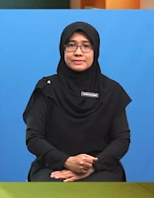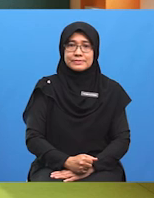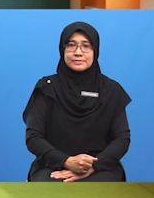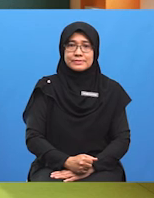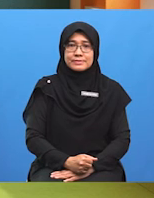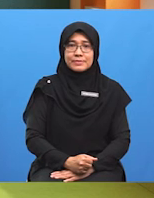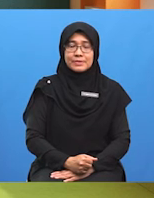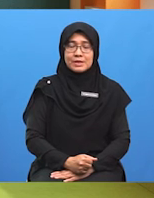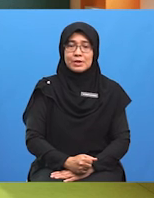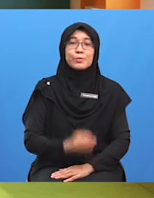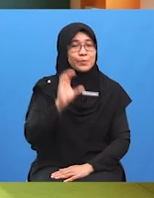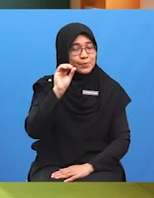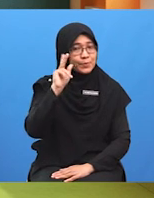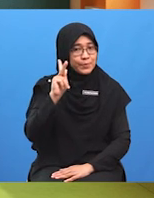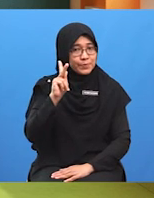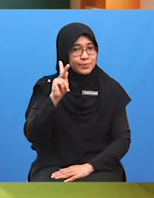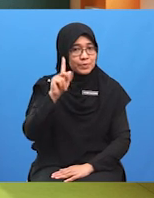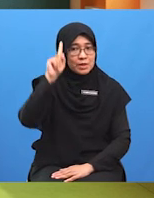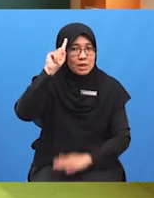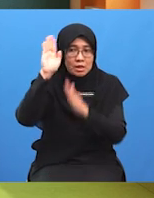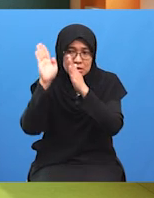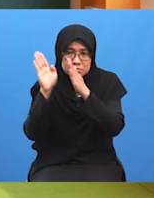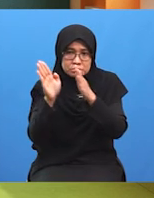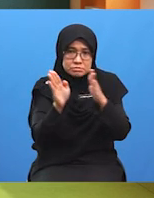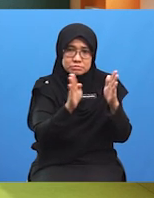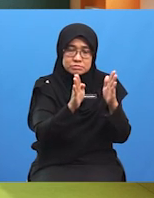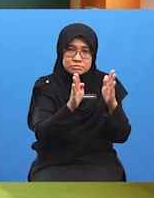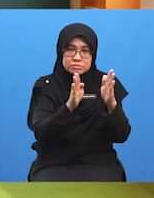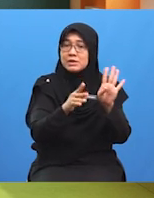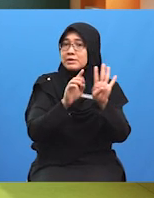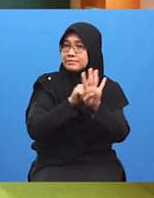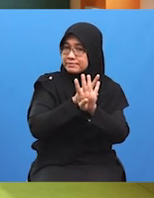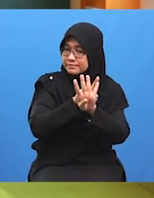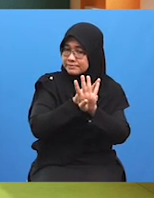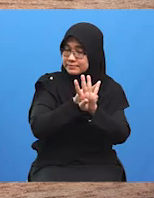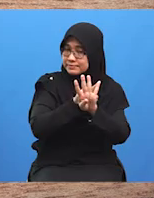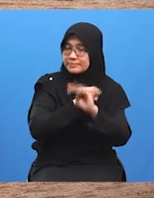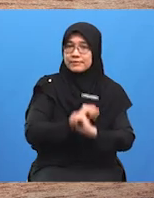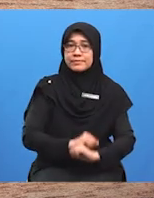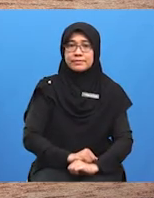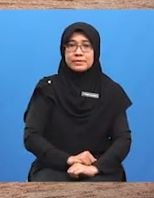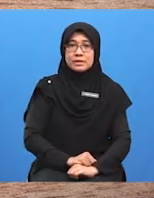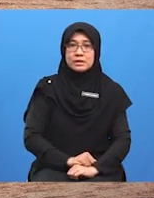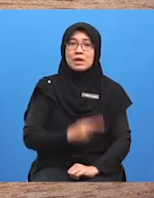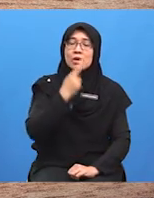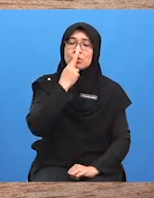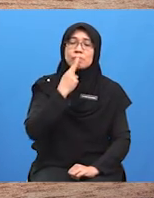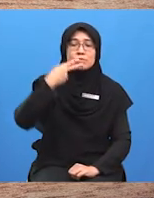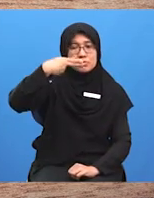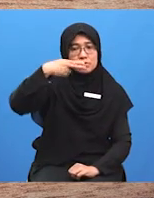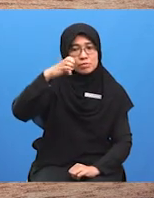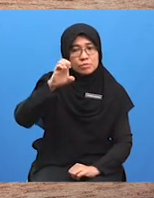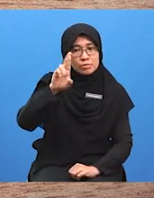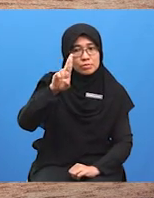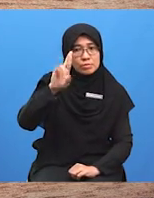Baiklah Strategi dan taktik perundingan yang keempat Ialah red herring